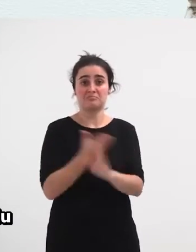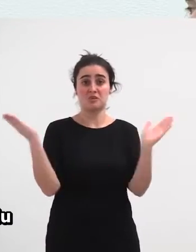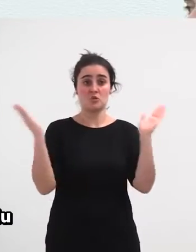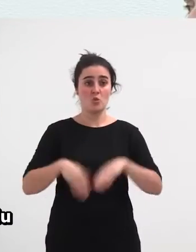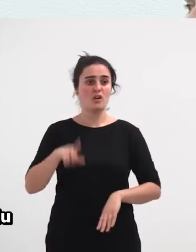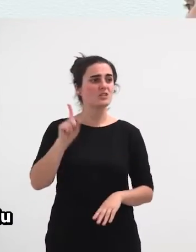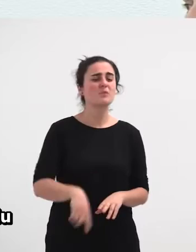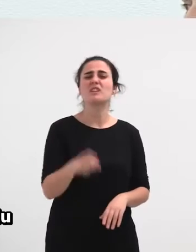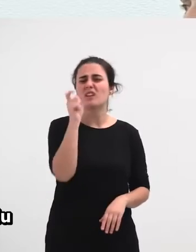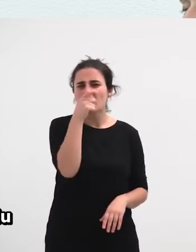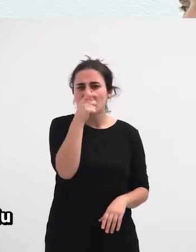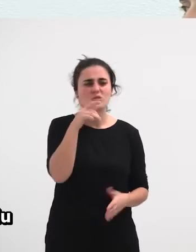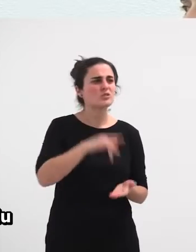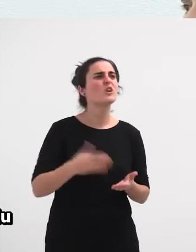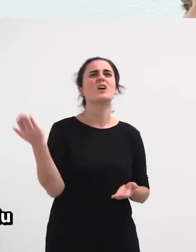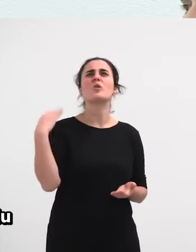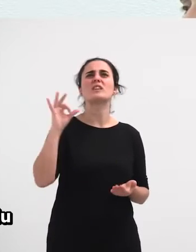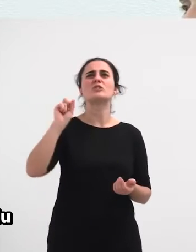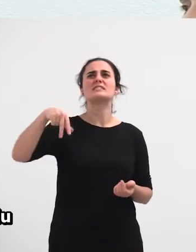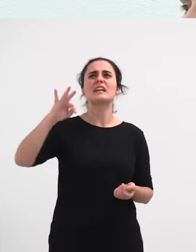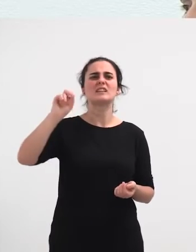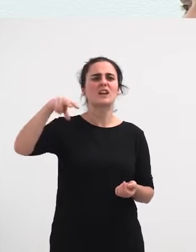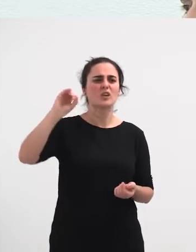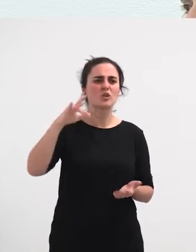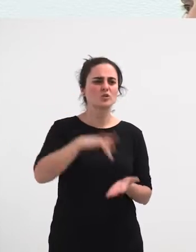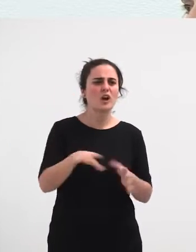garren legealdia, egindu santam, Kirugarrena,